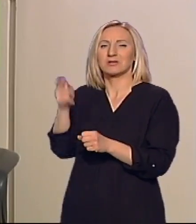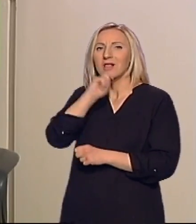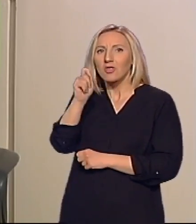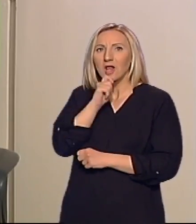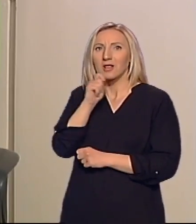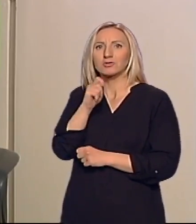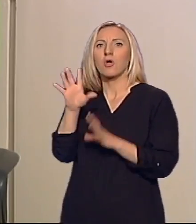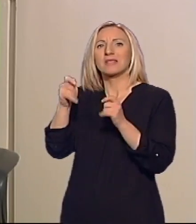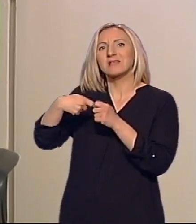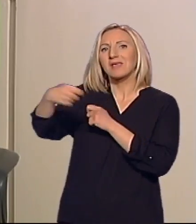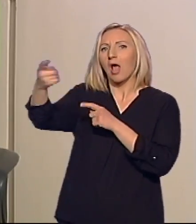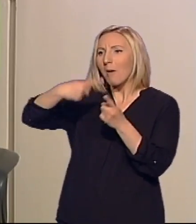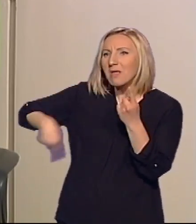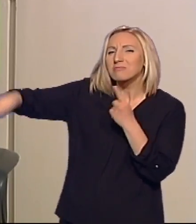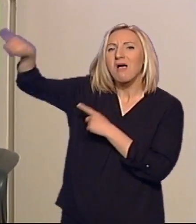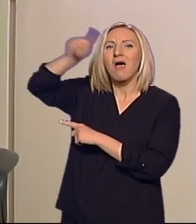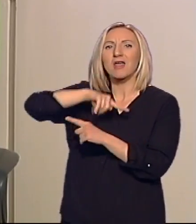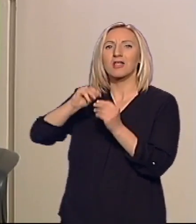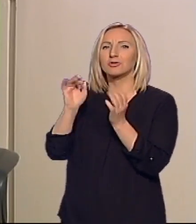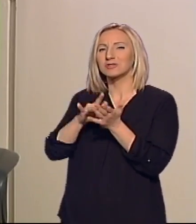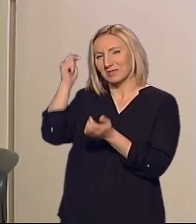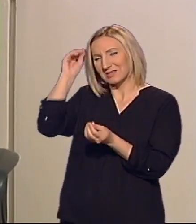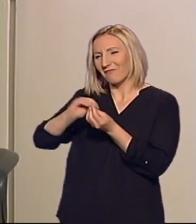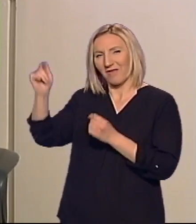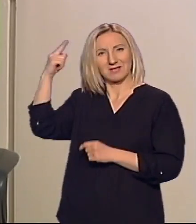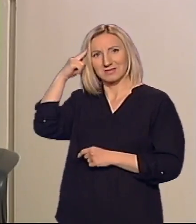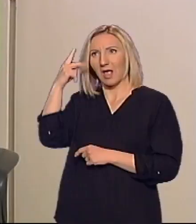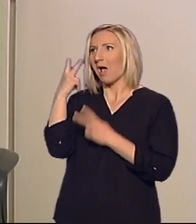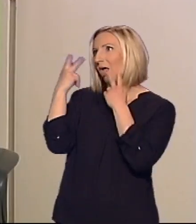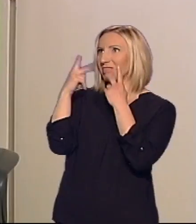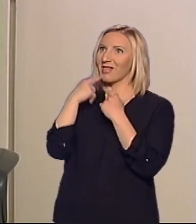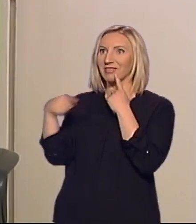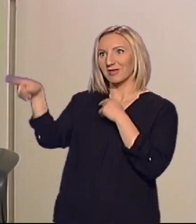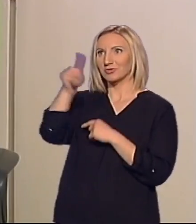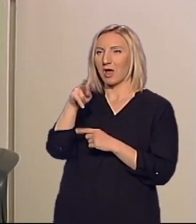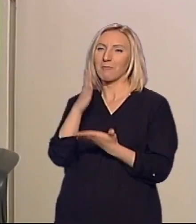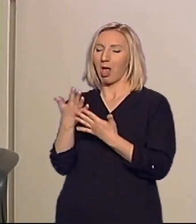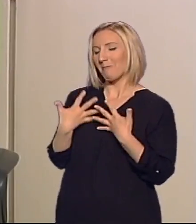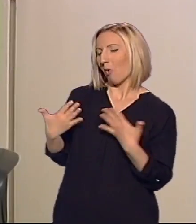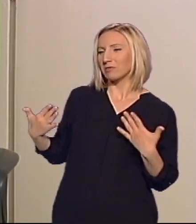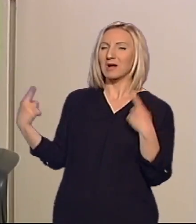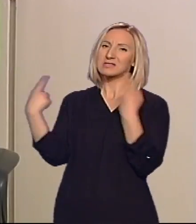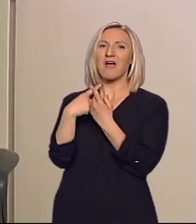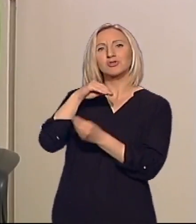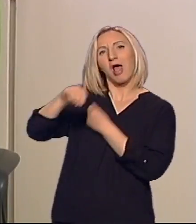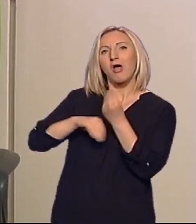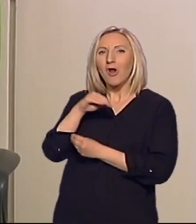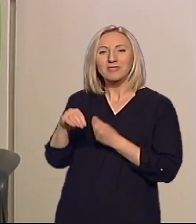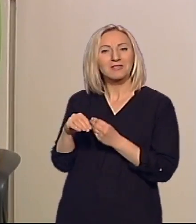držne centre u kruku od 50 km, uzisala dočacima, pratila modne trendove, svađa o se roditeljima i bila kao i